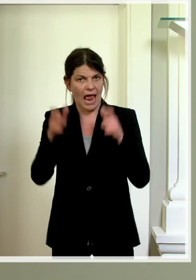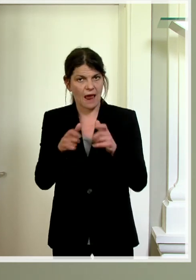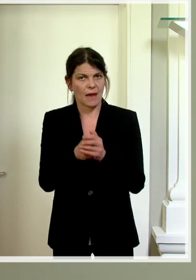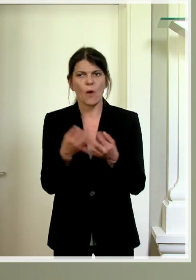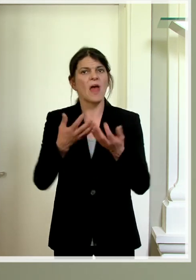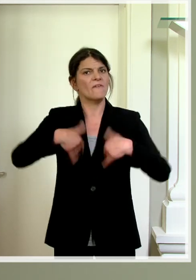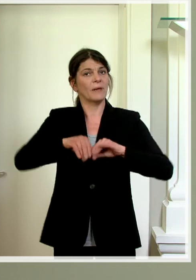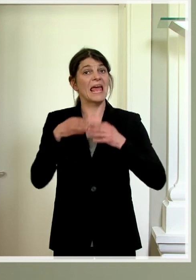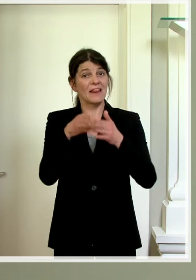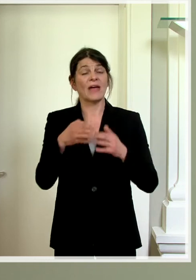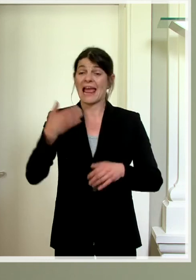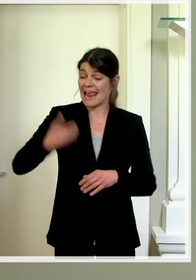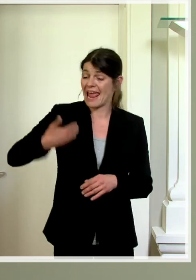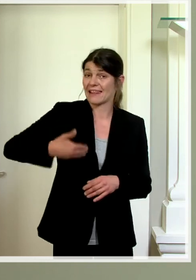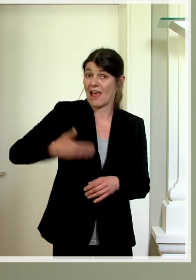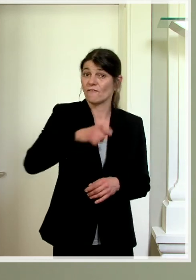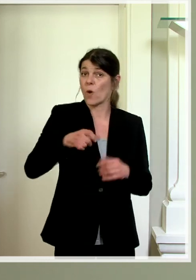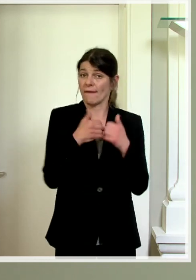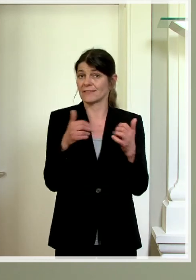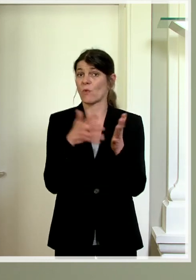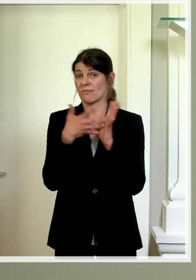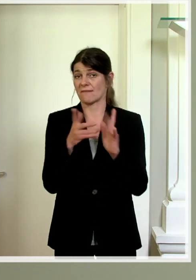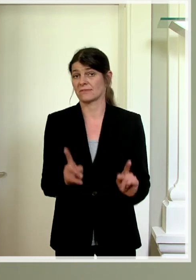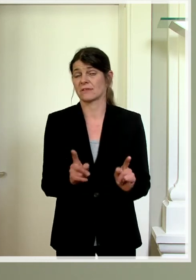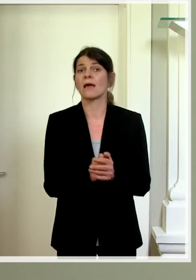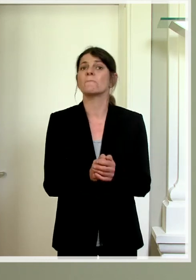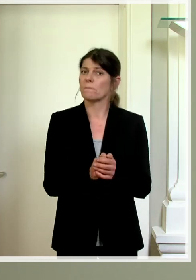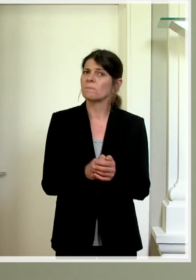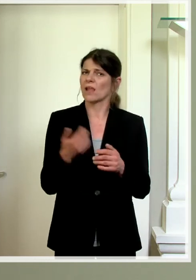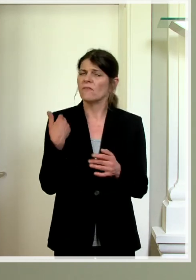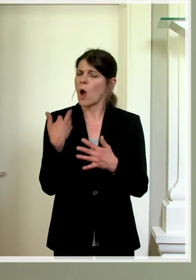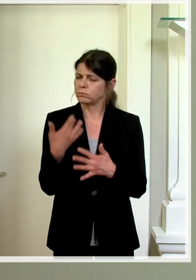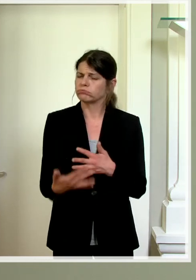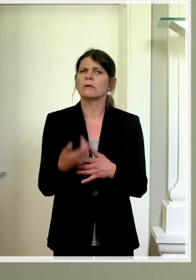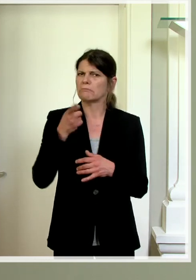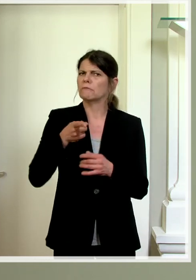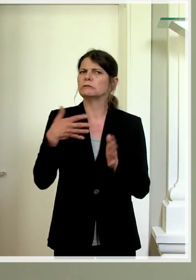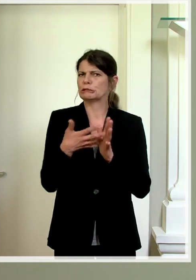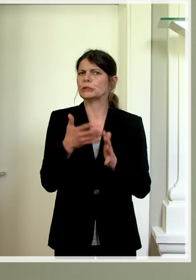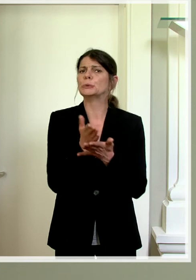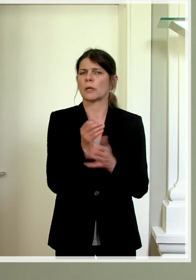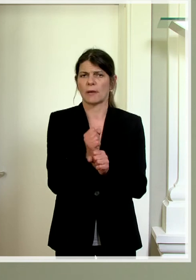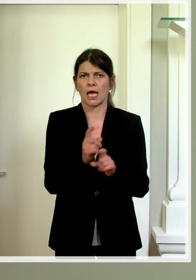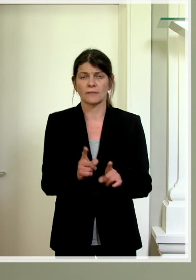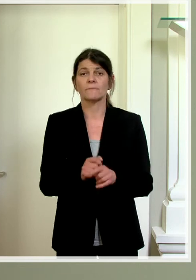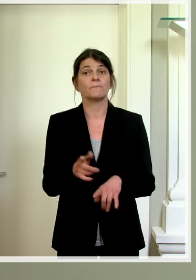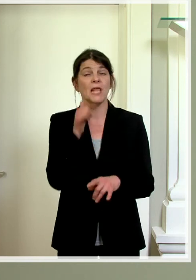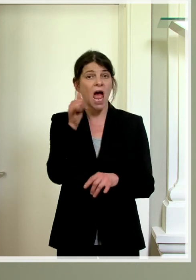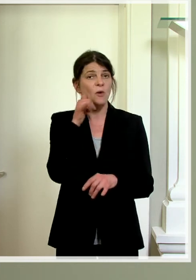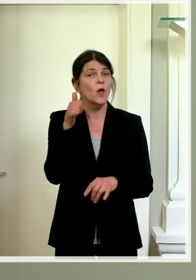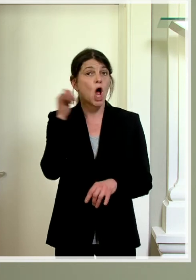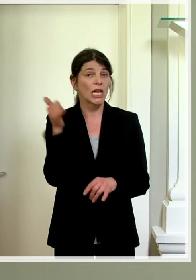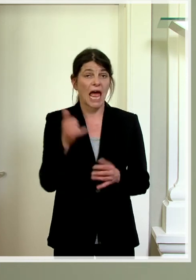bei der Familienhilfe, die wöchentlich getestet werden. Also es wurden schon einige tausend Tests durchgeführt. Die Anrufe